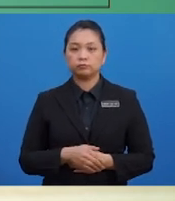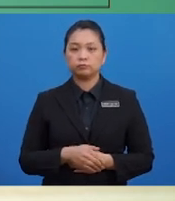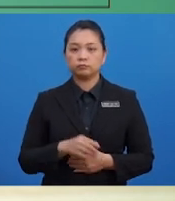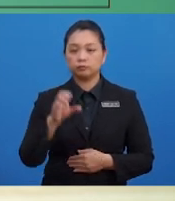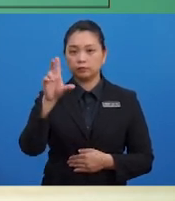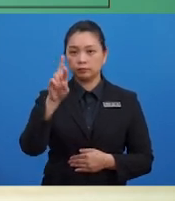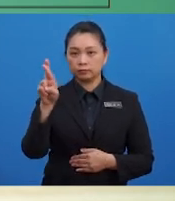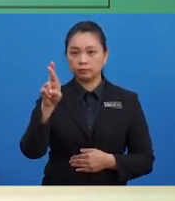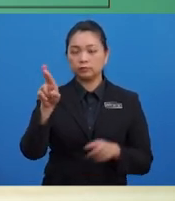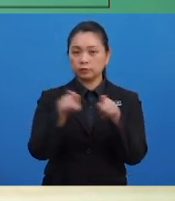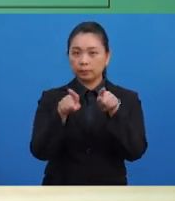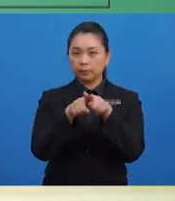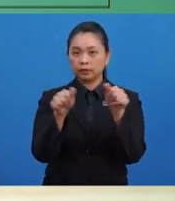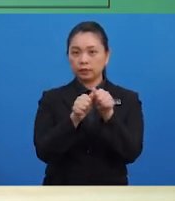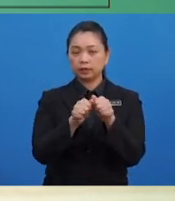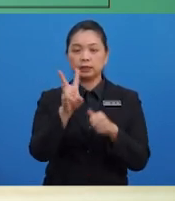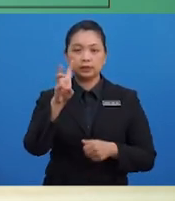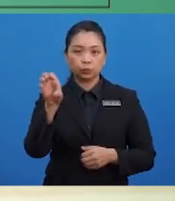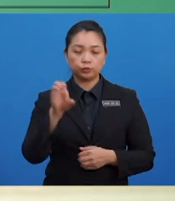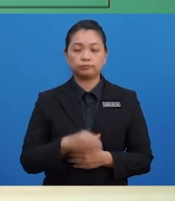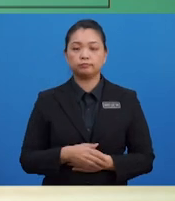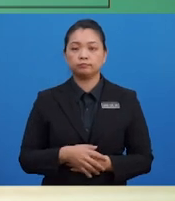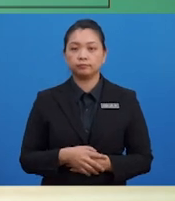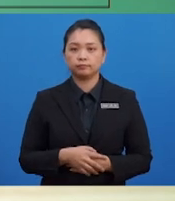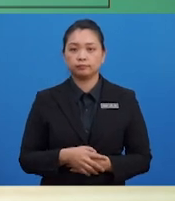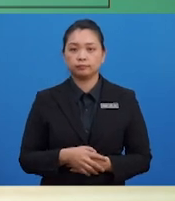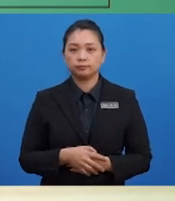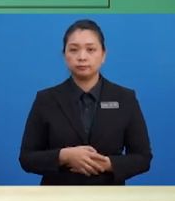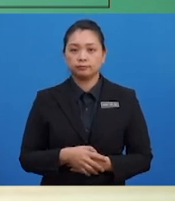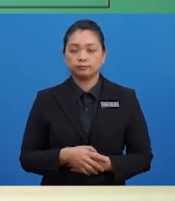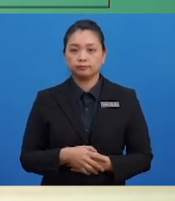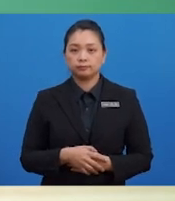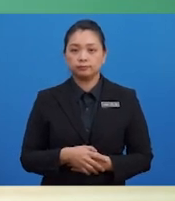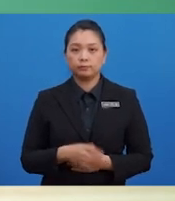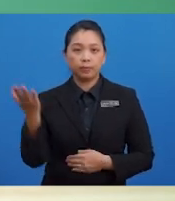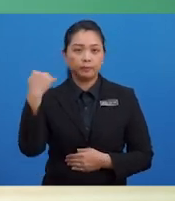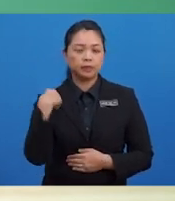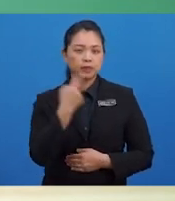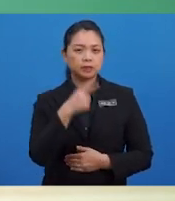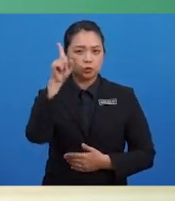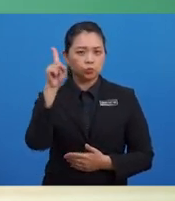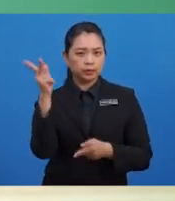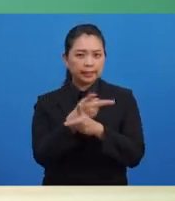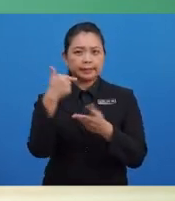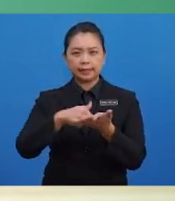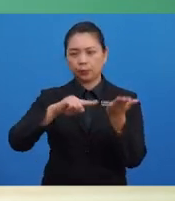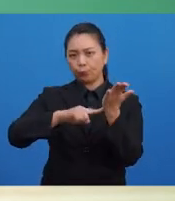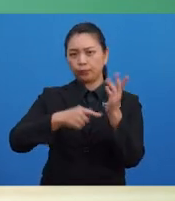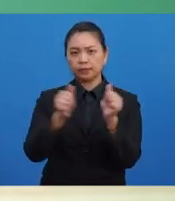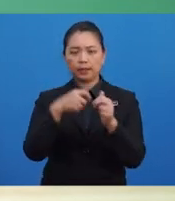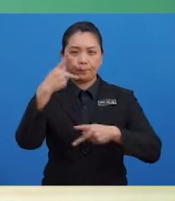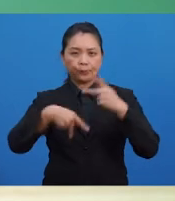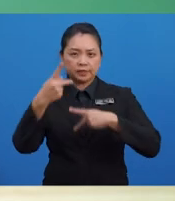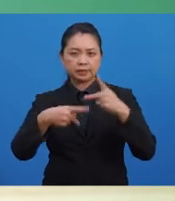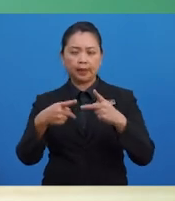RM3,000 bersamaan RM600. Mari kita sekali lagi mulakan dengan